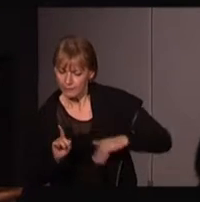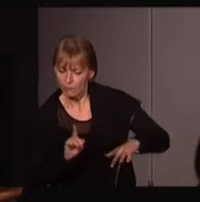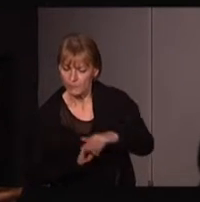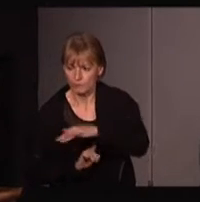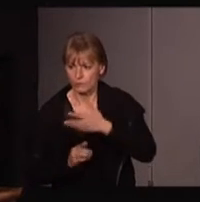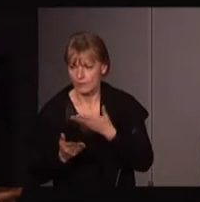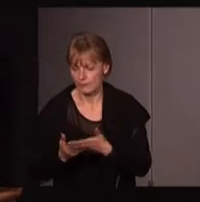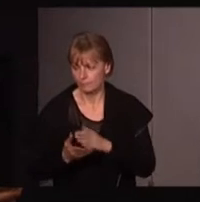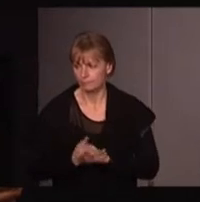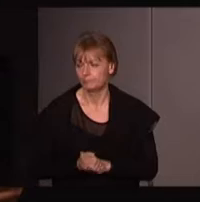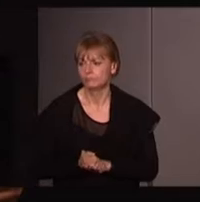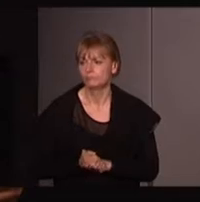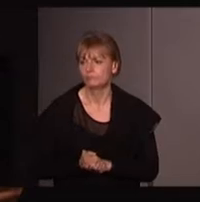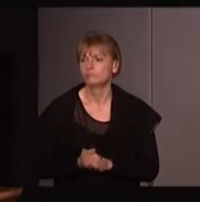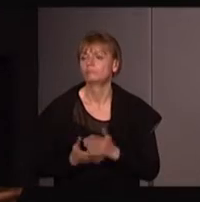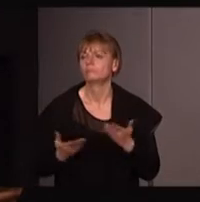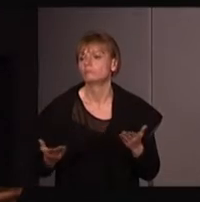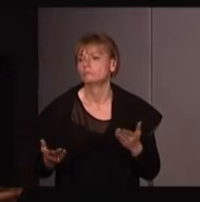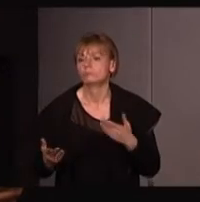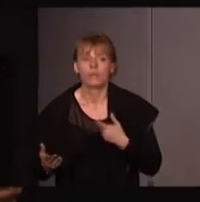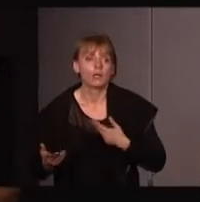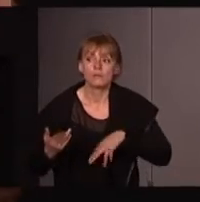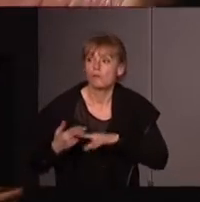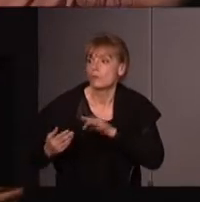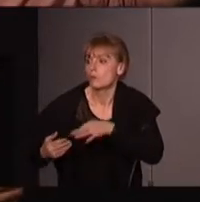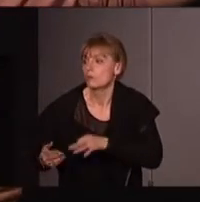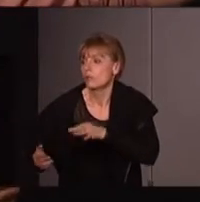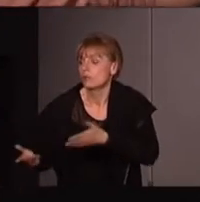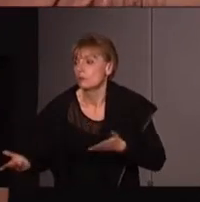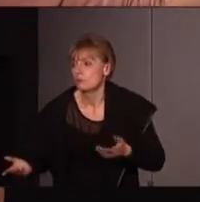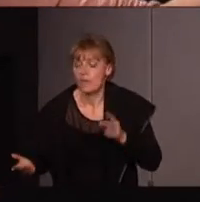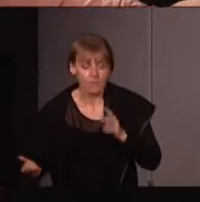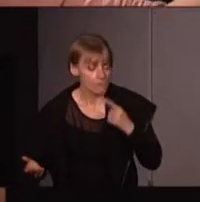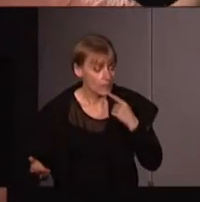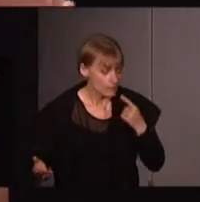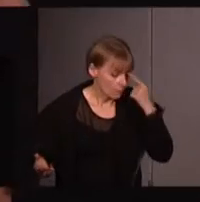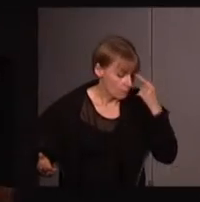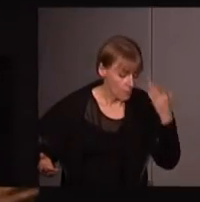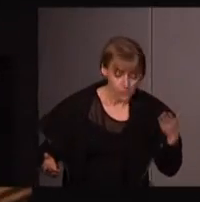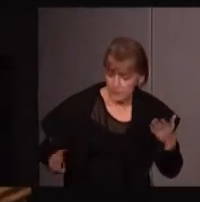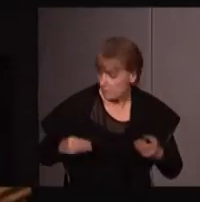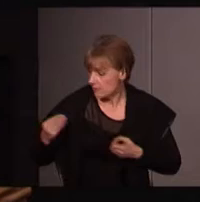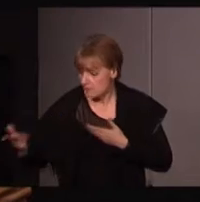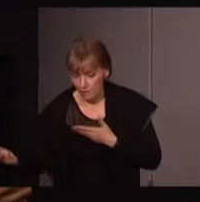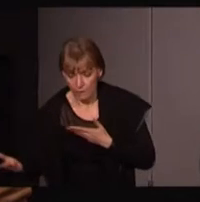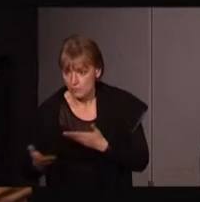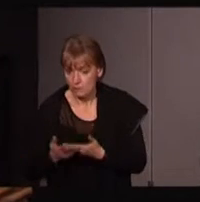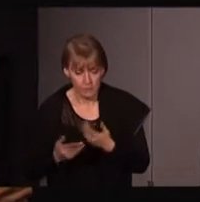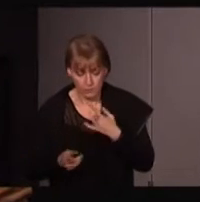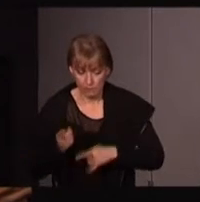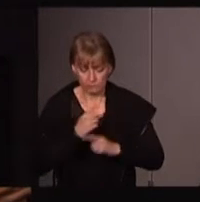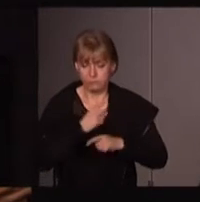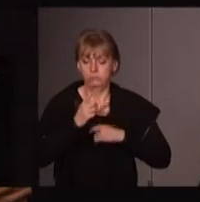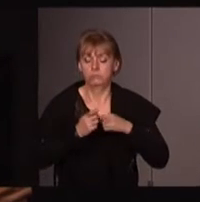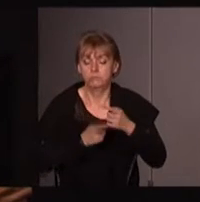à mener. Donc, évidemment, j'imagine que la première réaction,'est de oui, mais enfin bon, l'essentialisme, il est parti par la porte, il revient par la fenêtre, donc on revient exactement au même